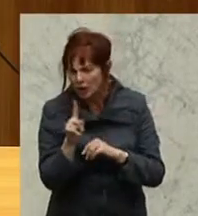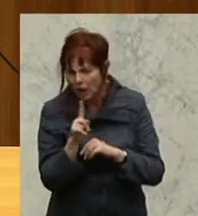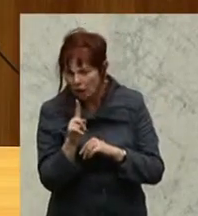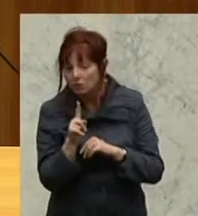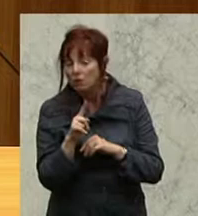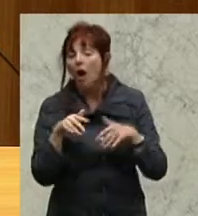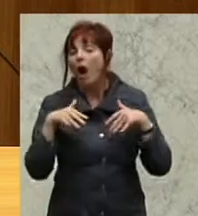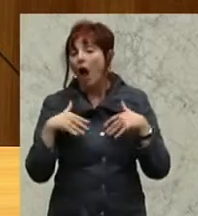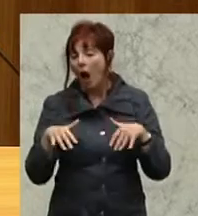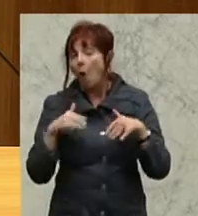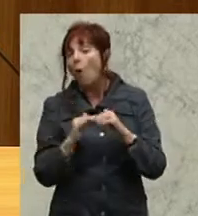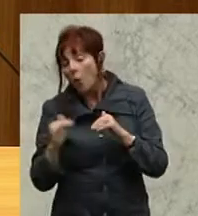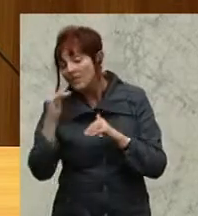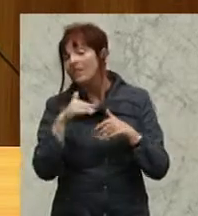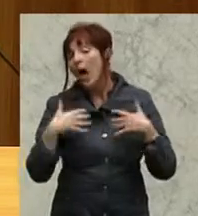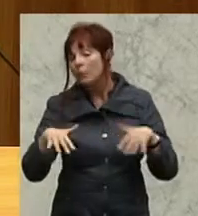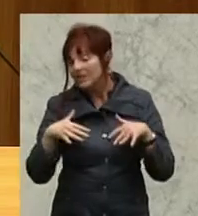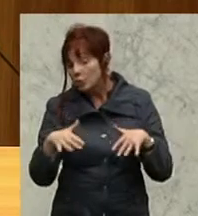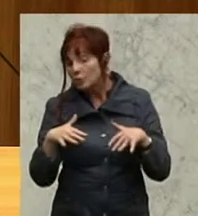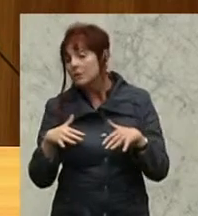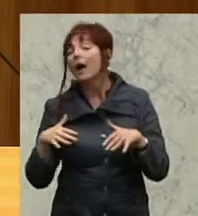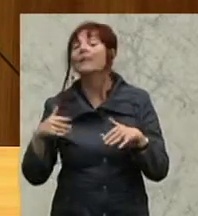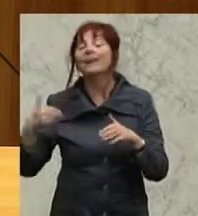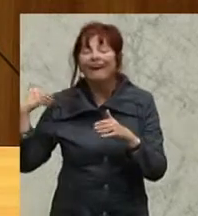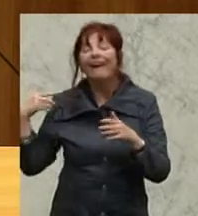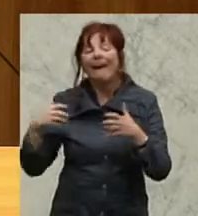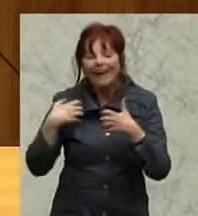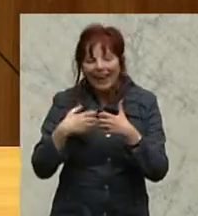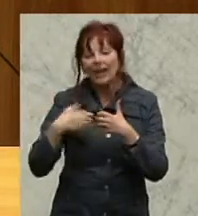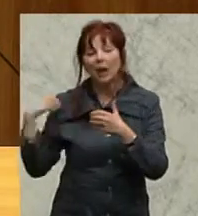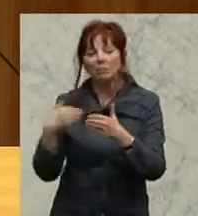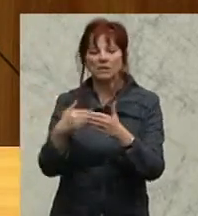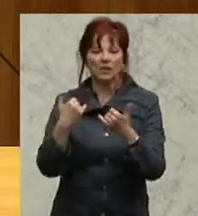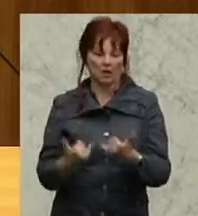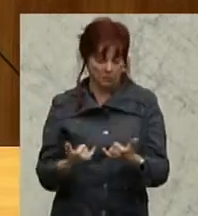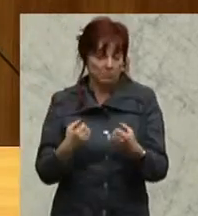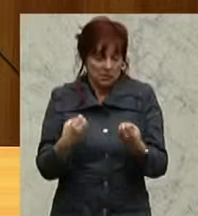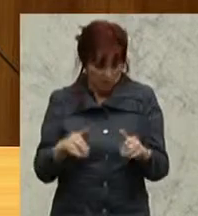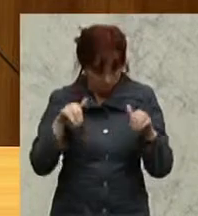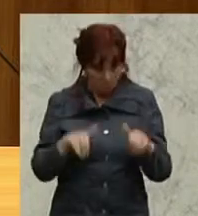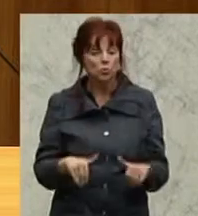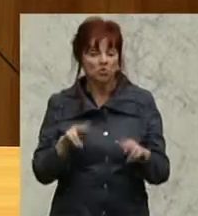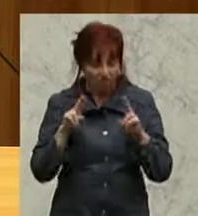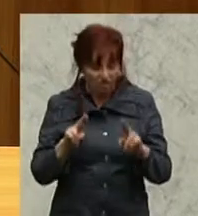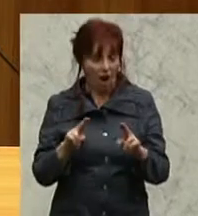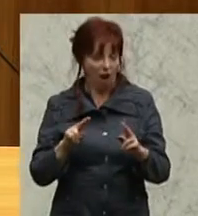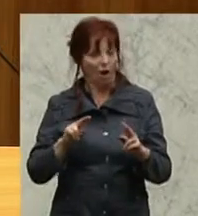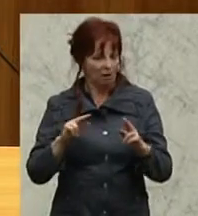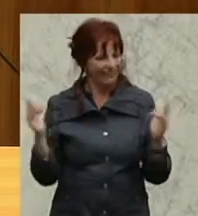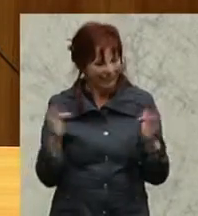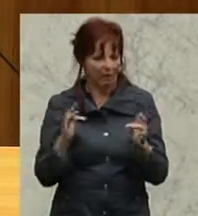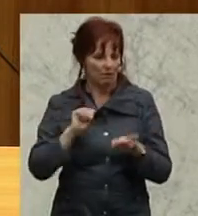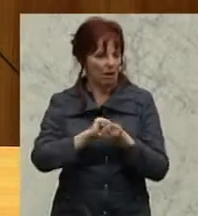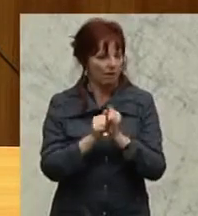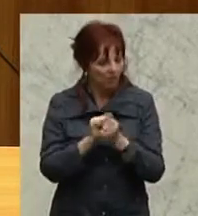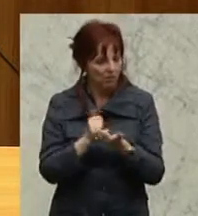Das ist einmal so, ja? Und da muss man dagegen arbeiten, dagegen arbeiten. Wenn jetzt geredet wird über Delhi, 3000